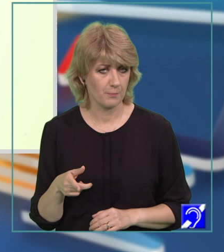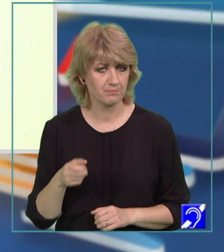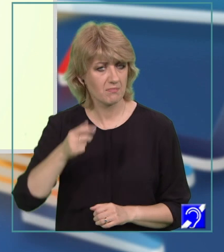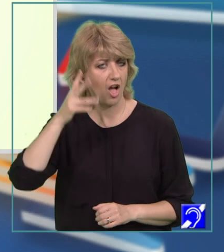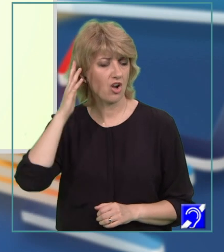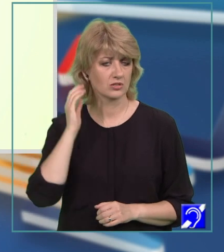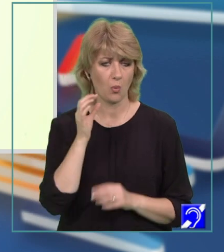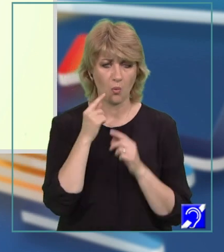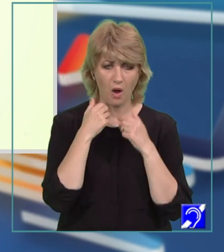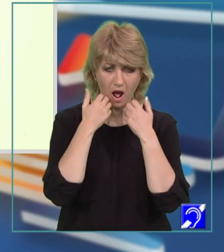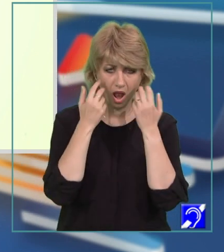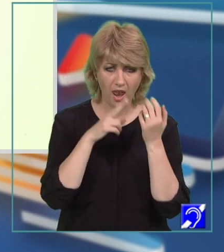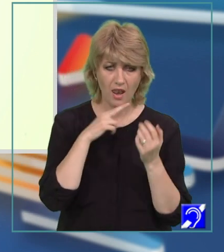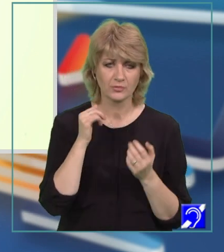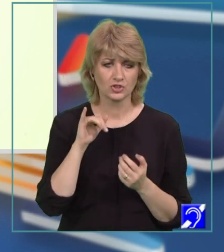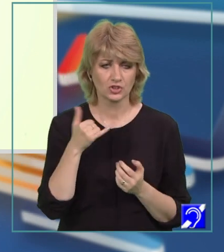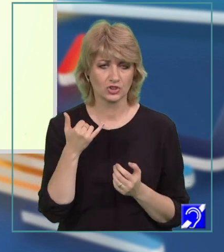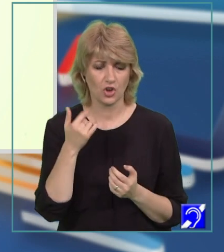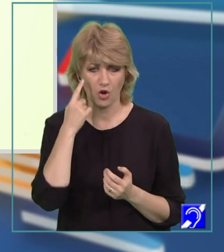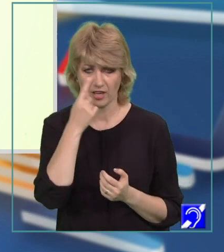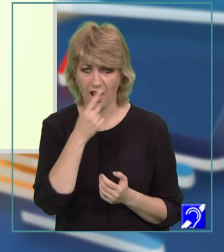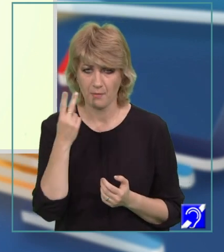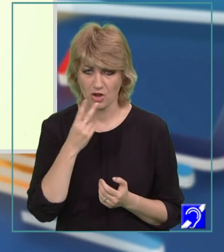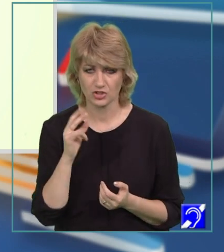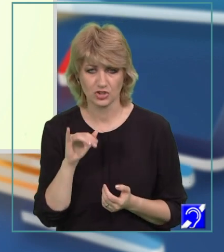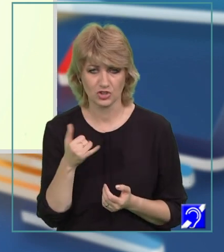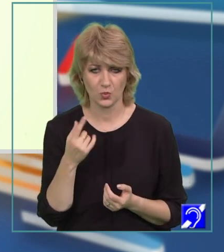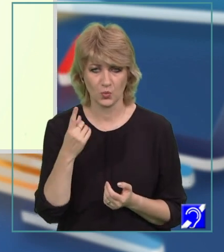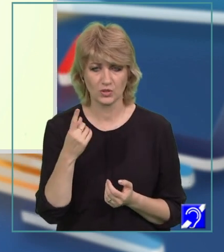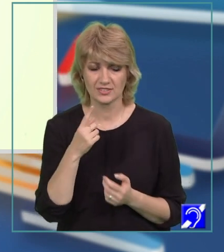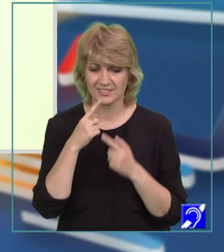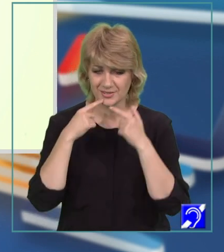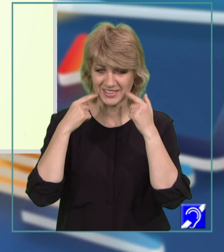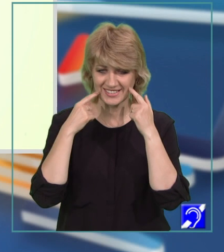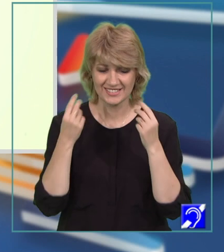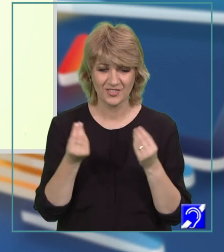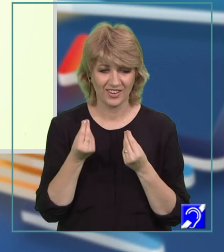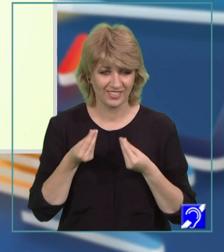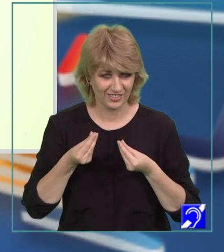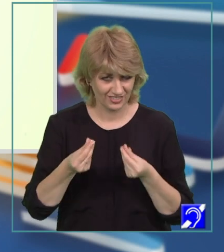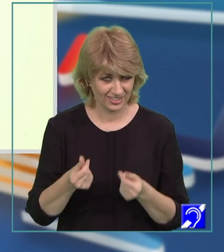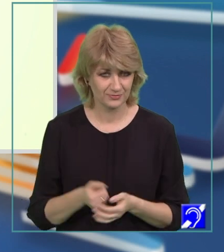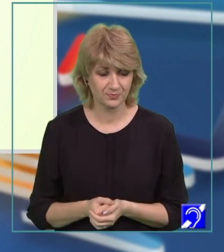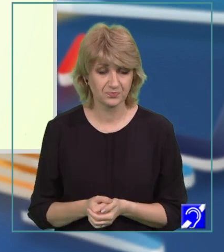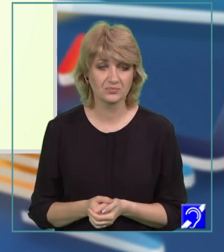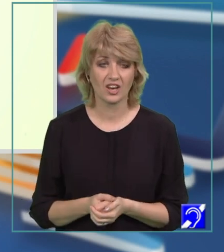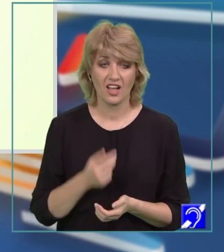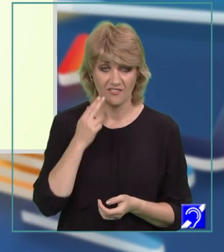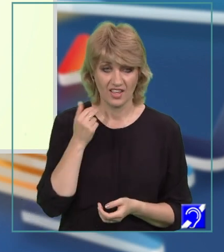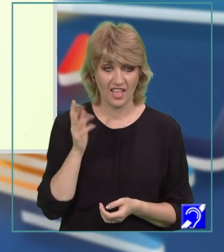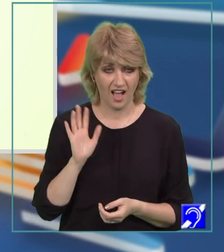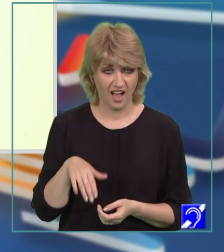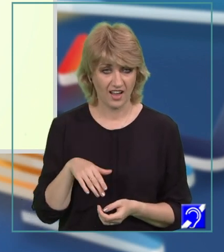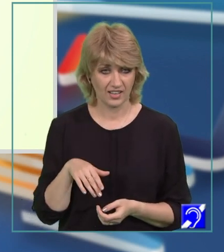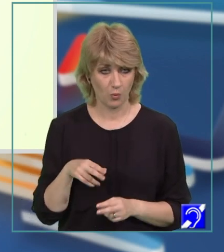Blondă, cu obrazul alb de porțelan, cu ochii albaștri și cu un surâț foarte grațios. Antonia are, deci,